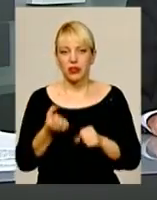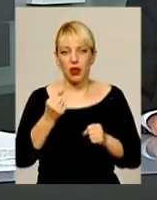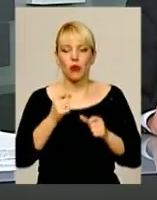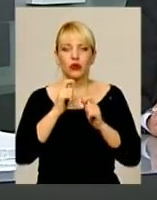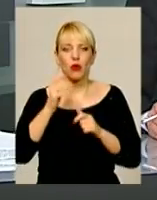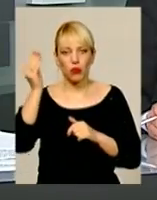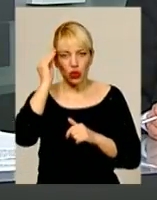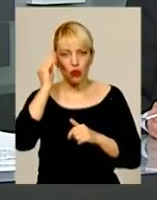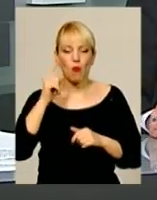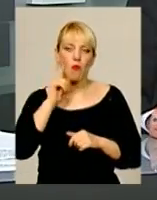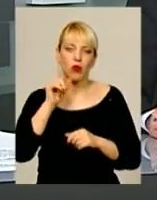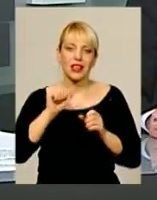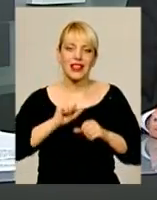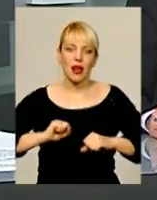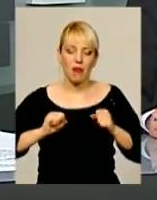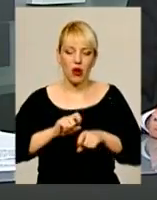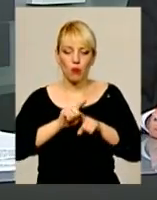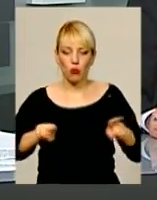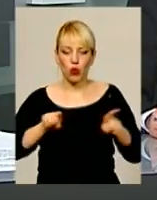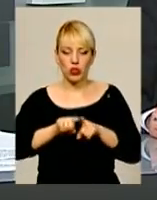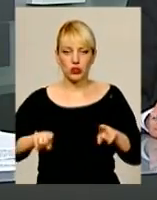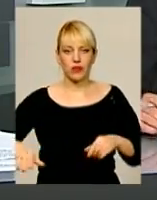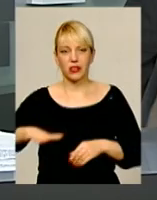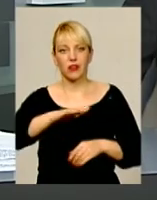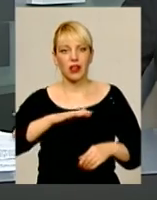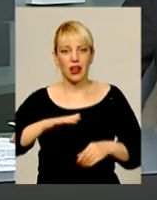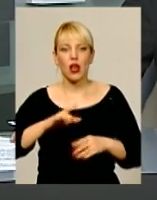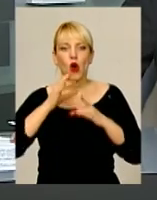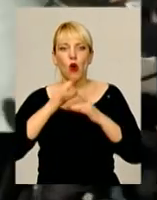а й намагається популяризувати в краї оркестрову музику.